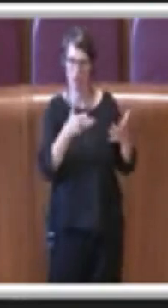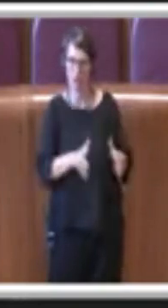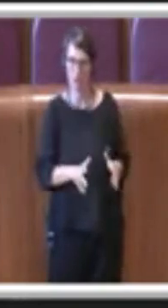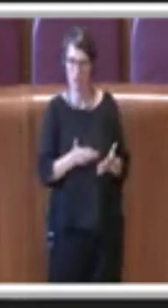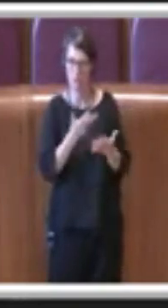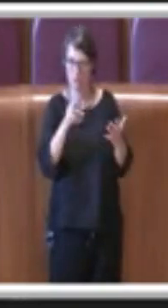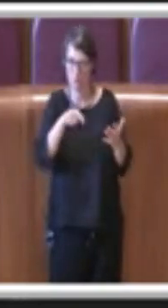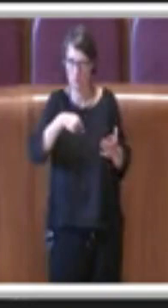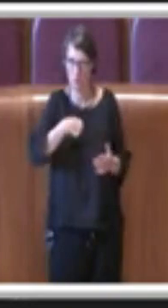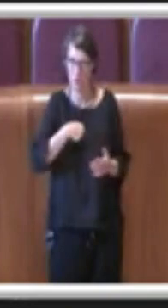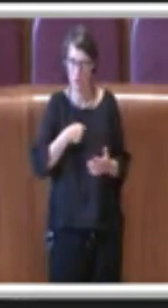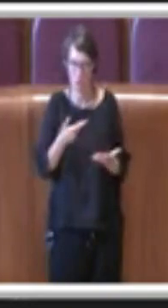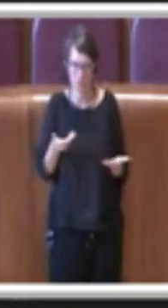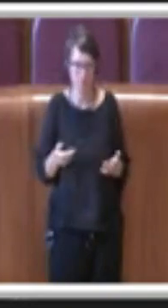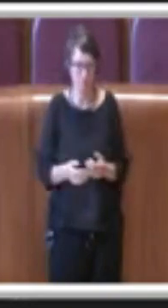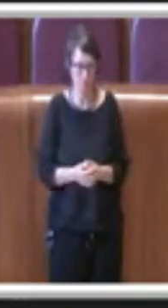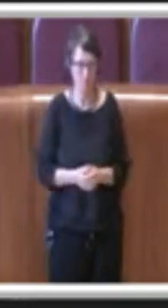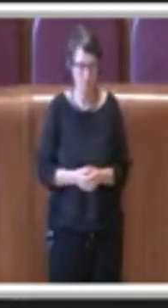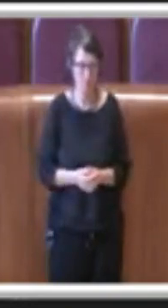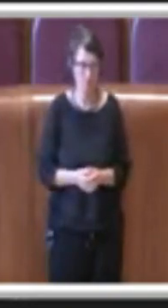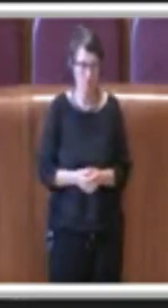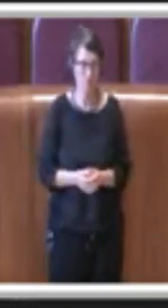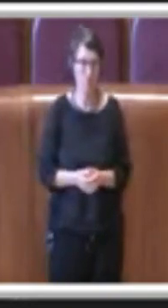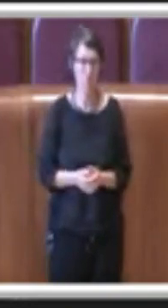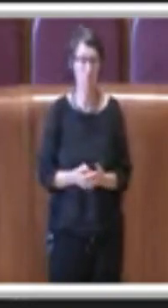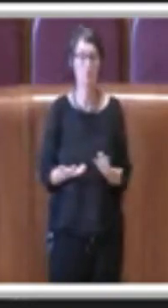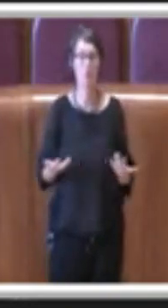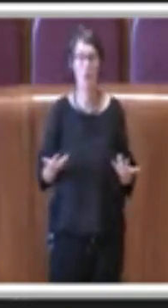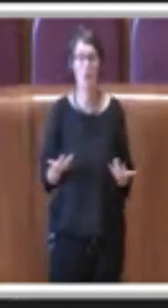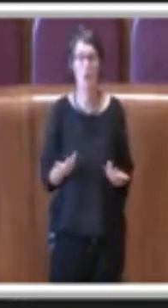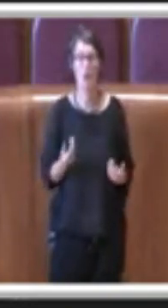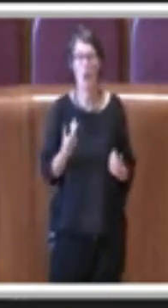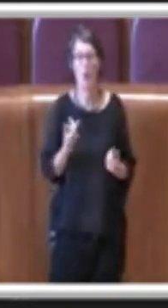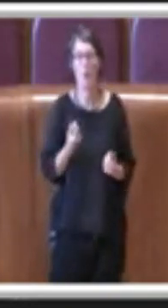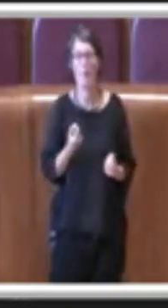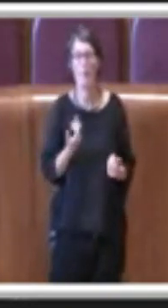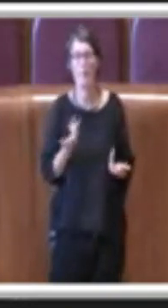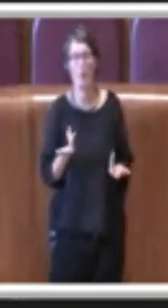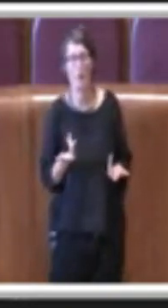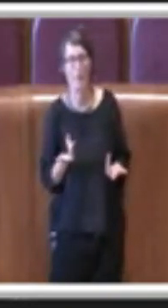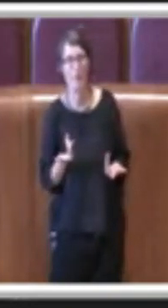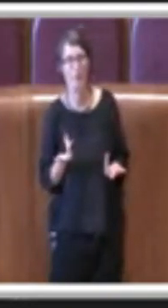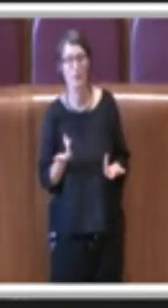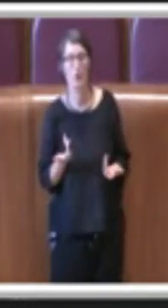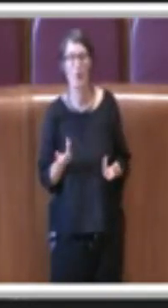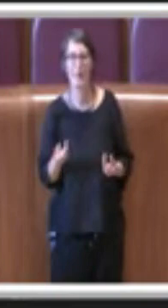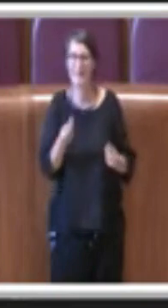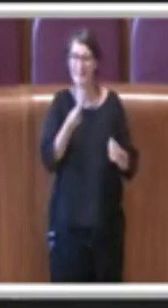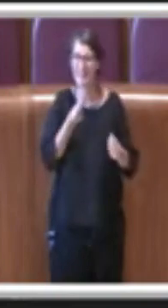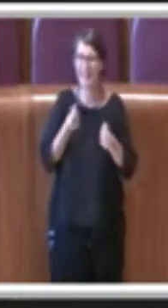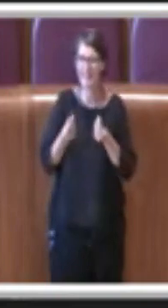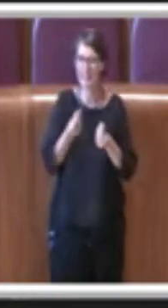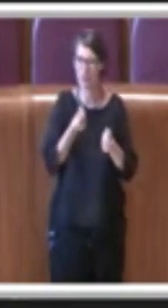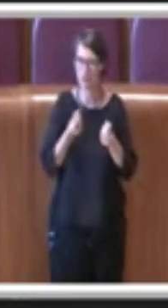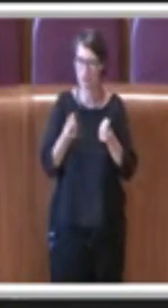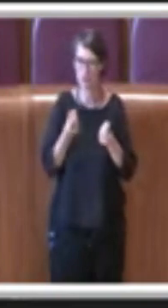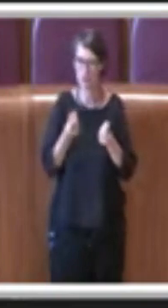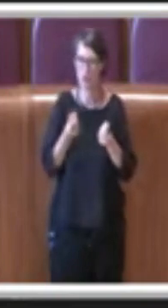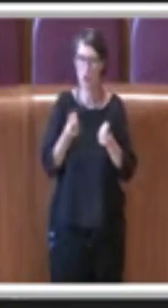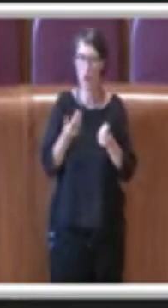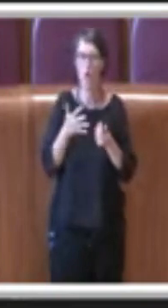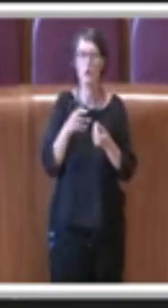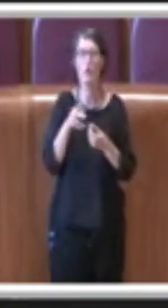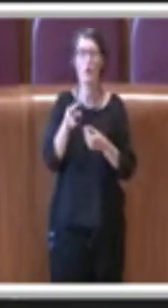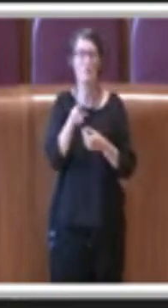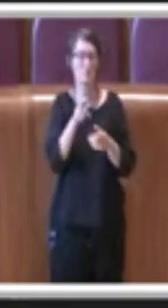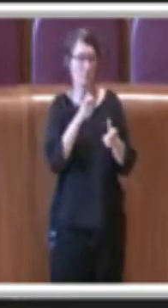quindi a prescindere magari da sensazioni che possono essere scaturite da vostre interlocuzioni che